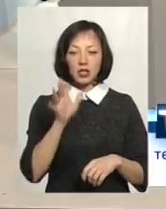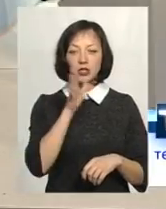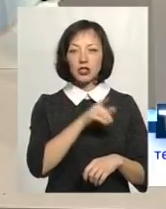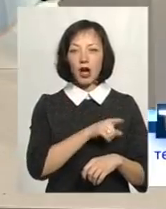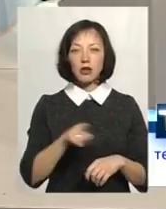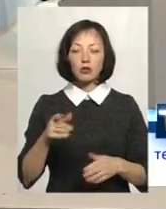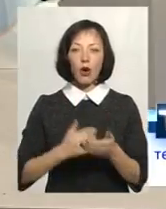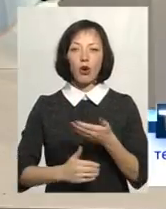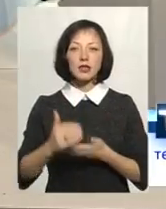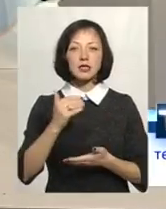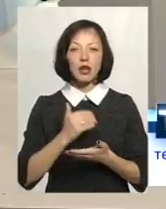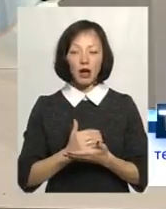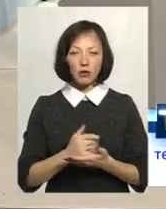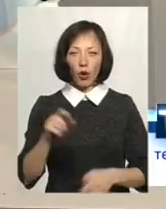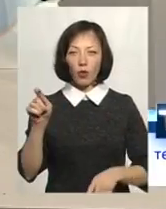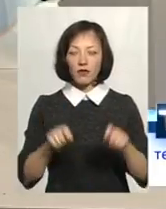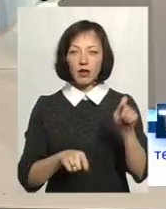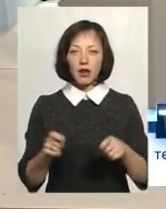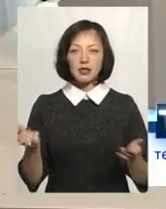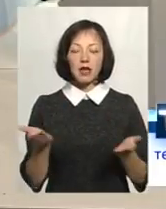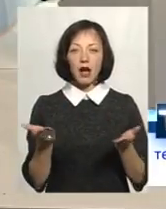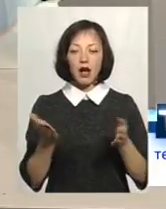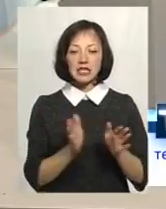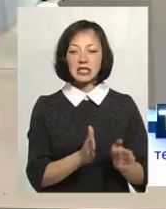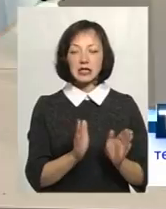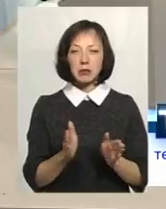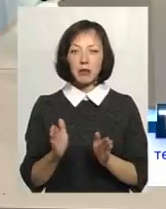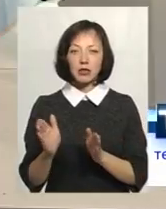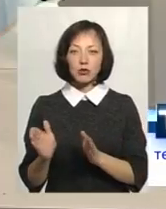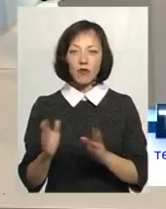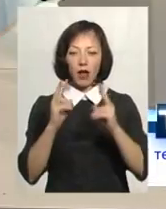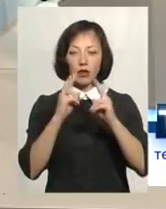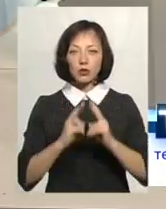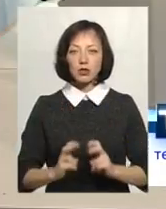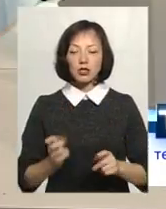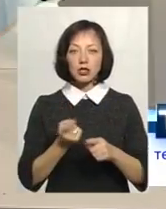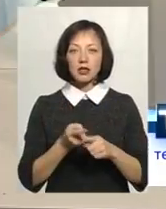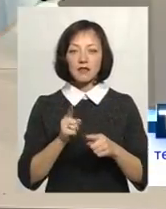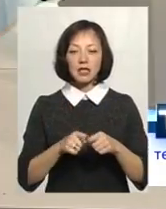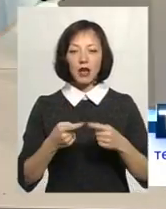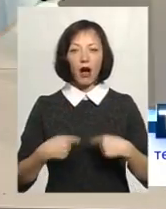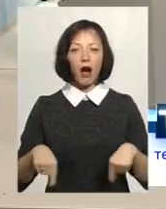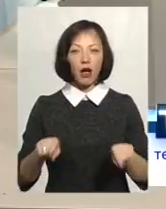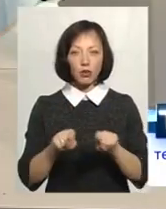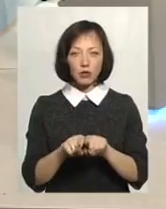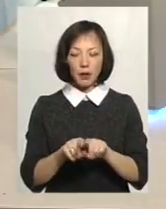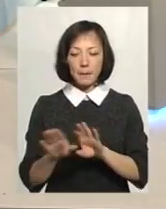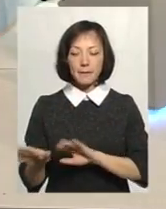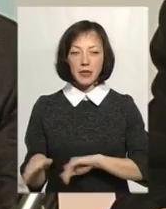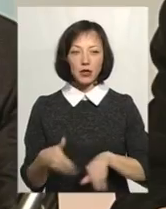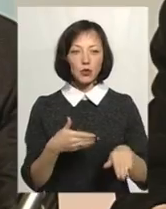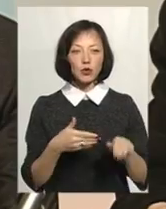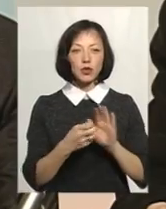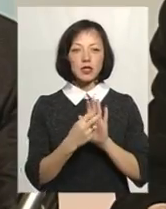останньої конференції, яка систематизувала дослідження в даної галузі, минуло